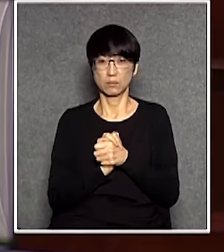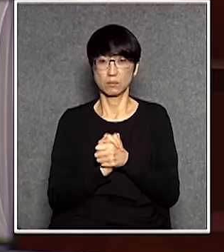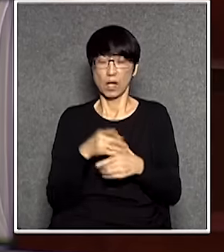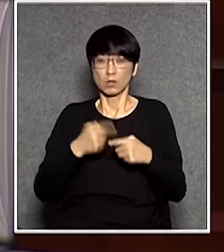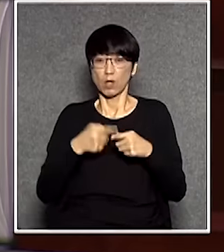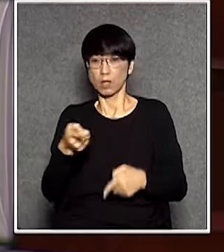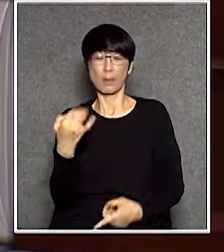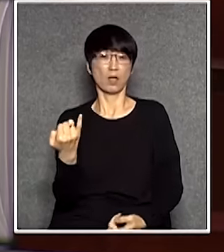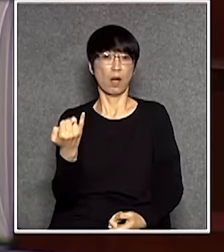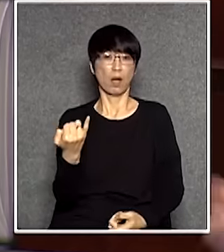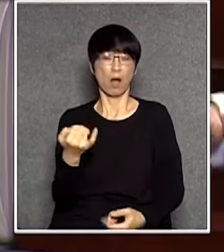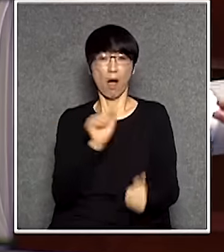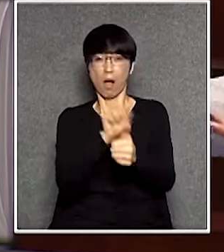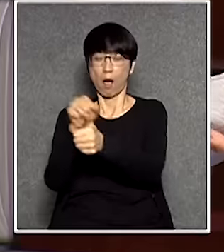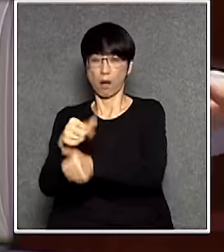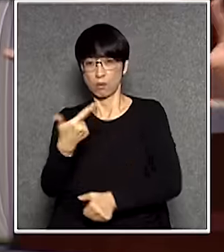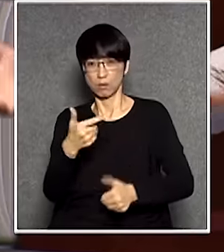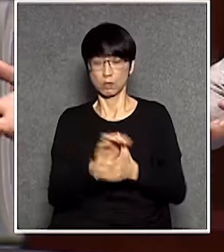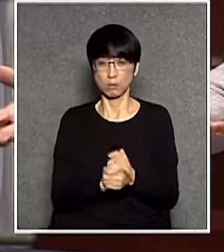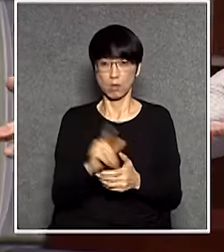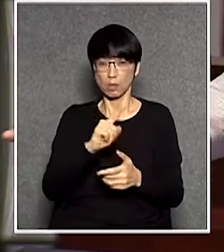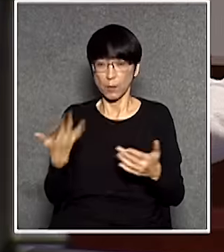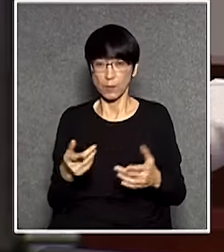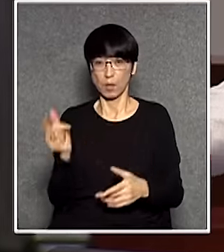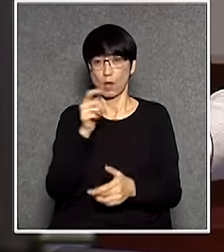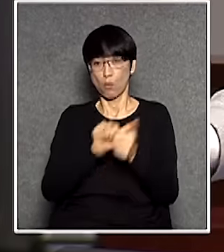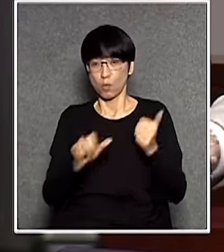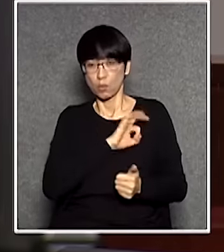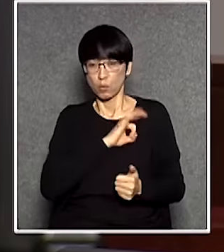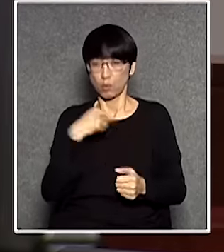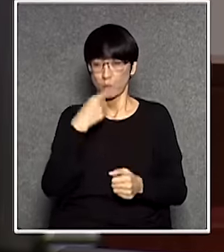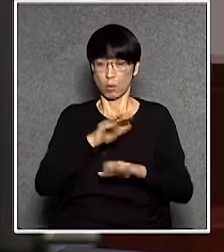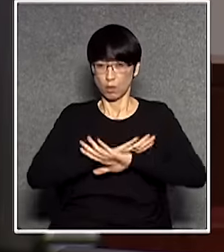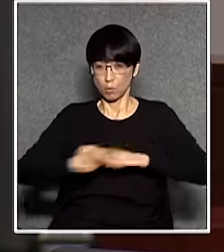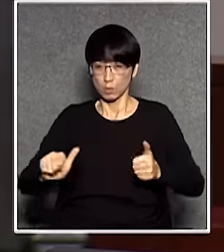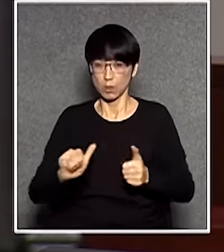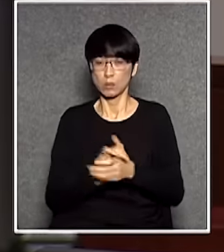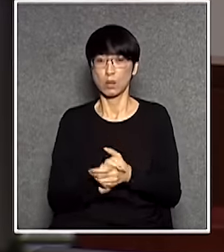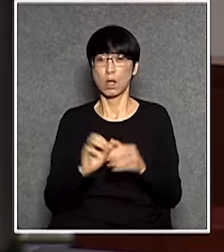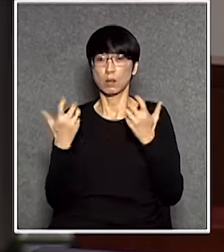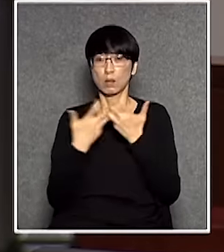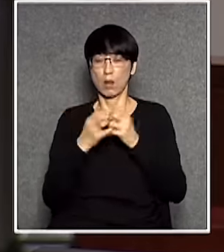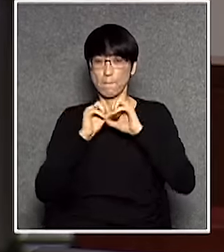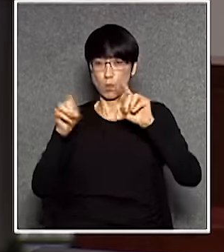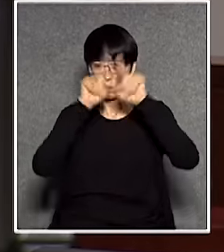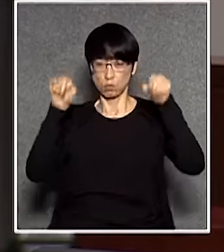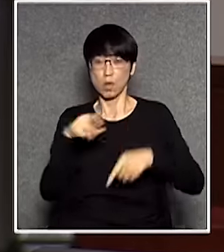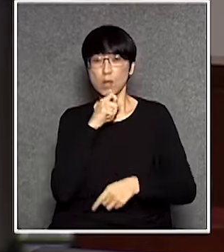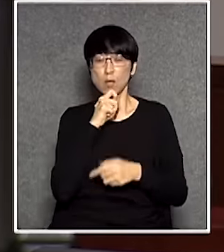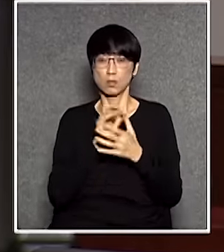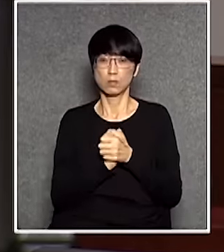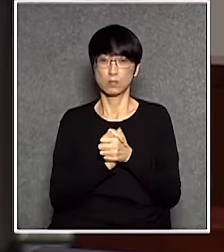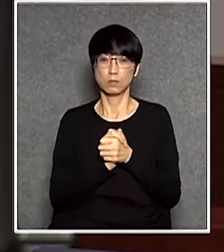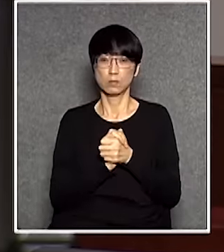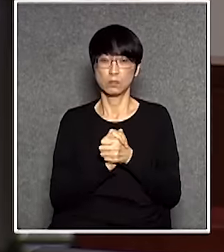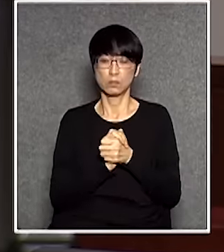都可以騙人的喂誰可以騙的在帳委會裏說了是不是審計處的報告又出賣是不是喂就算